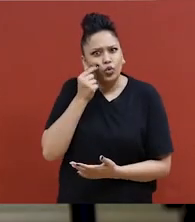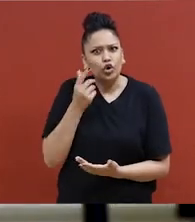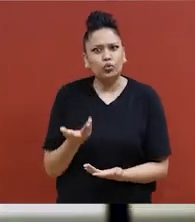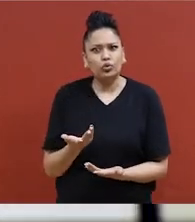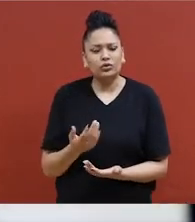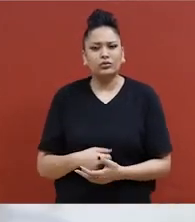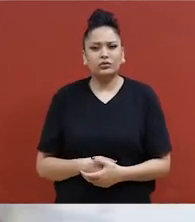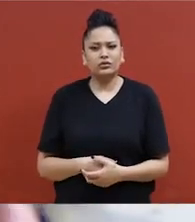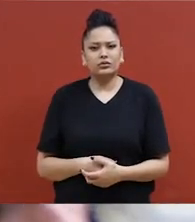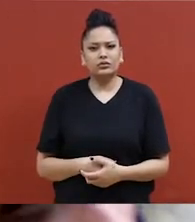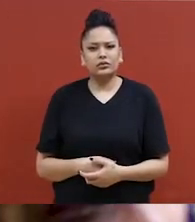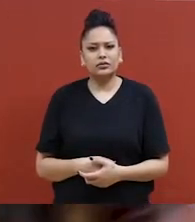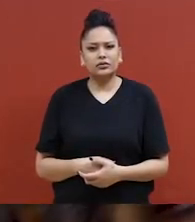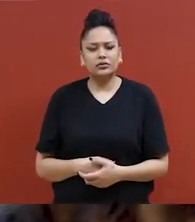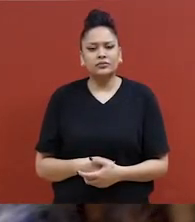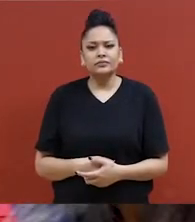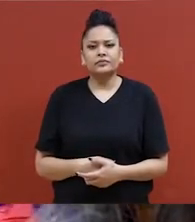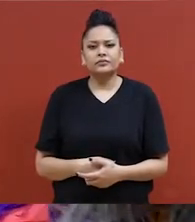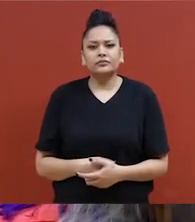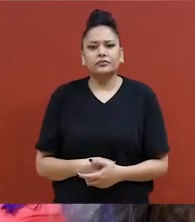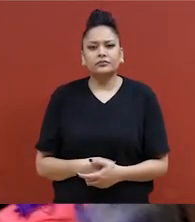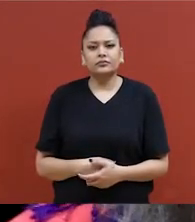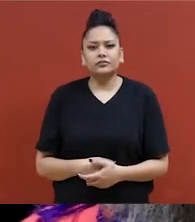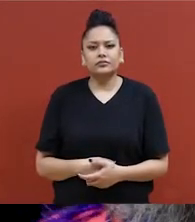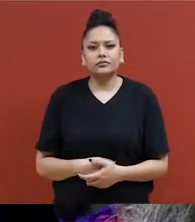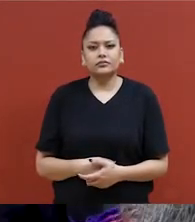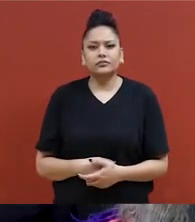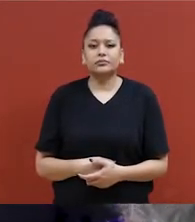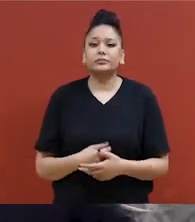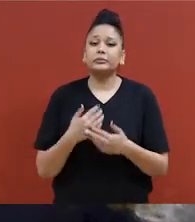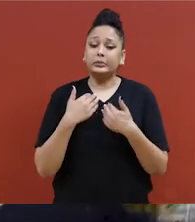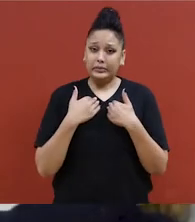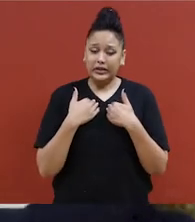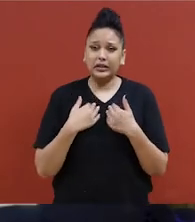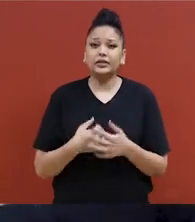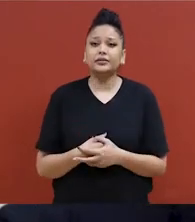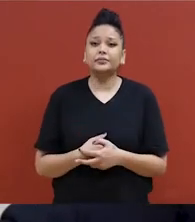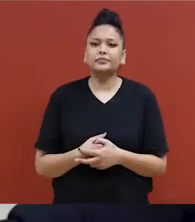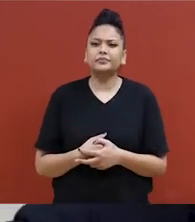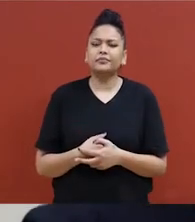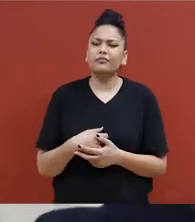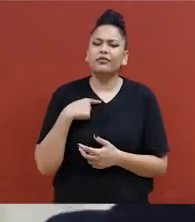Tu m'as fait penser à une autre expérience.